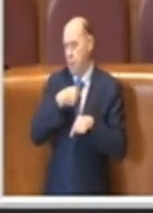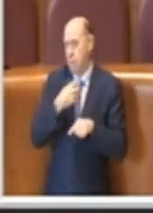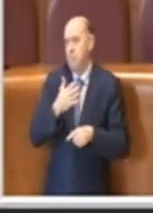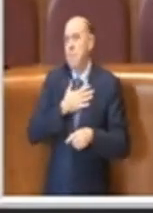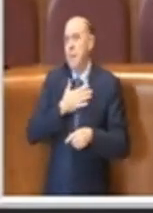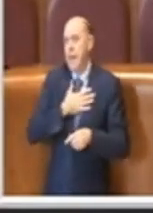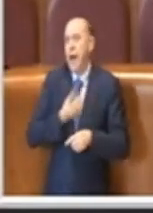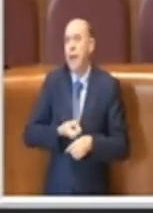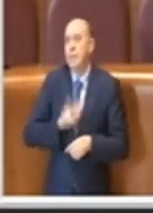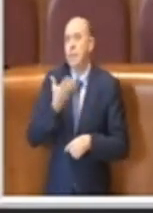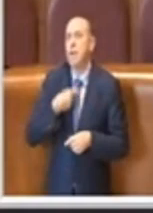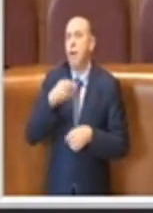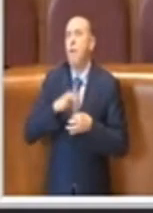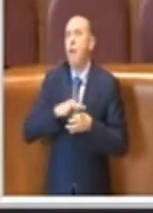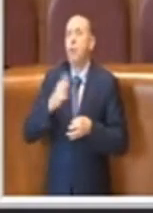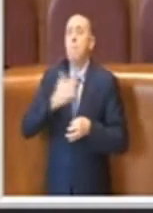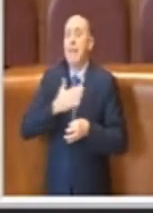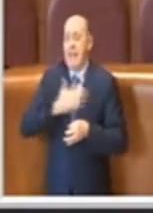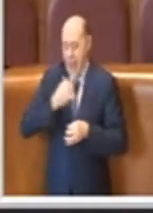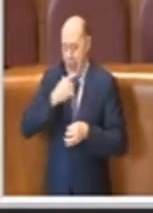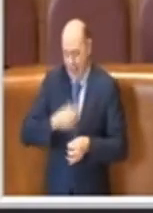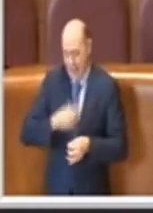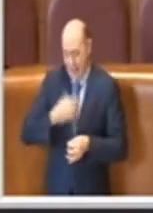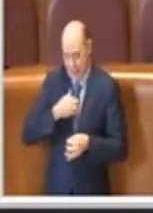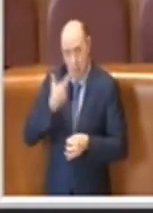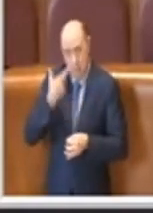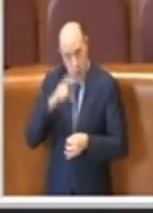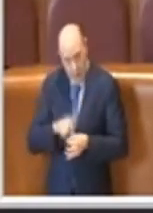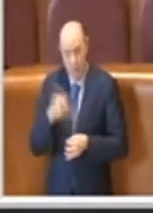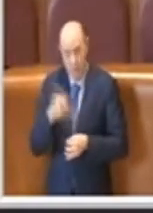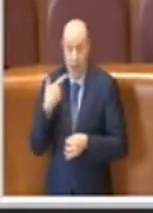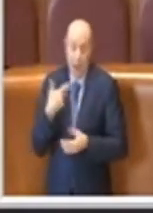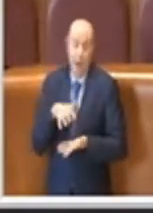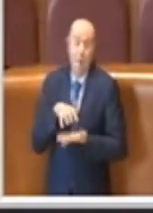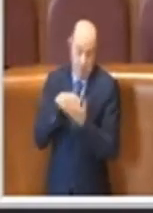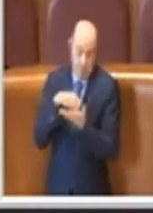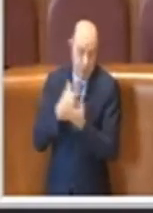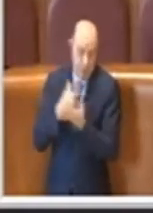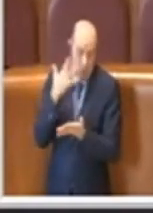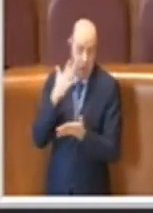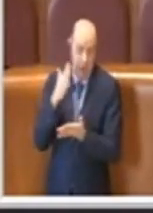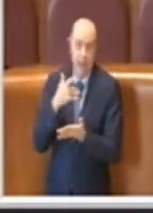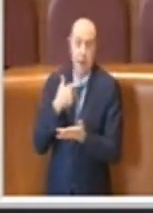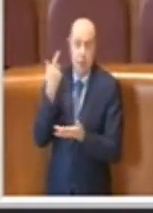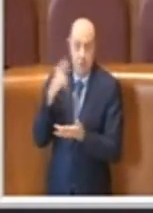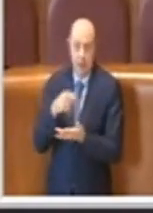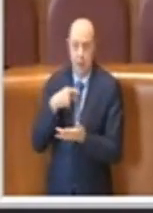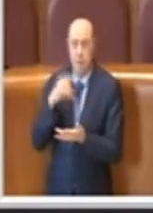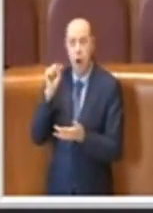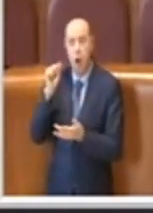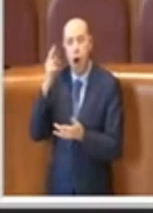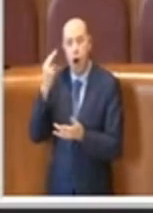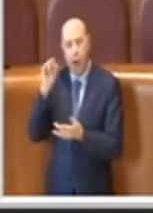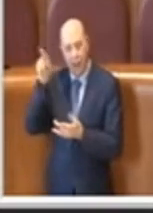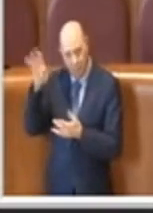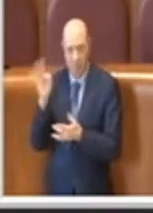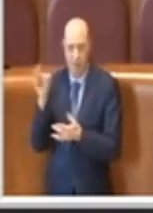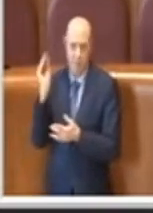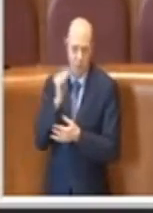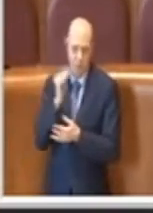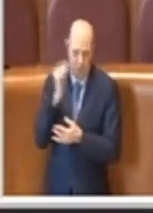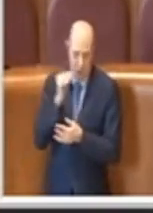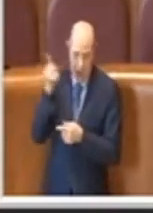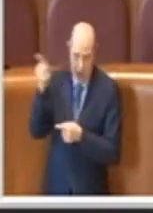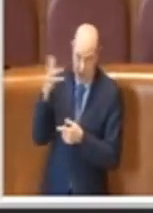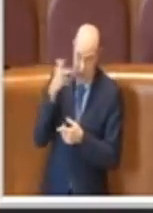voto? Perché visto che le premesse sono importantissime, visto ciò che chiede l'Oref, però è chiaro che bisogna